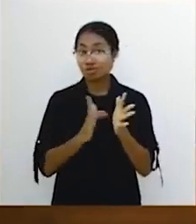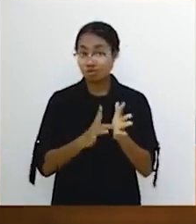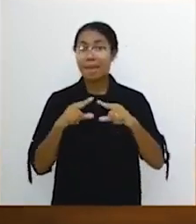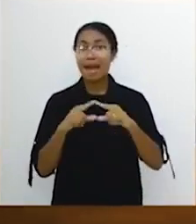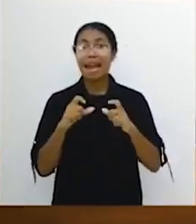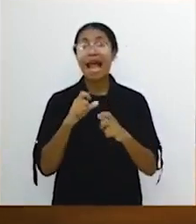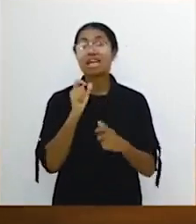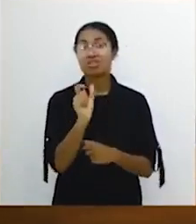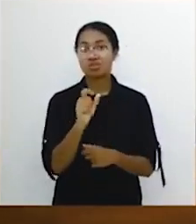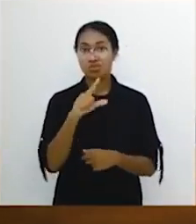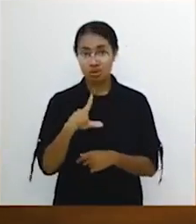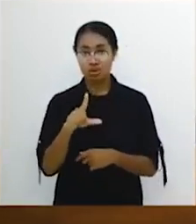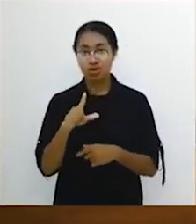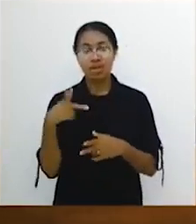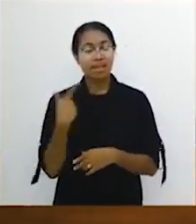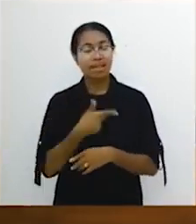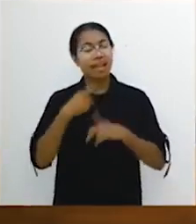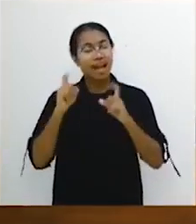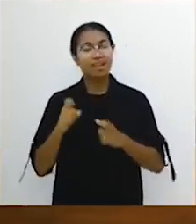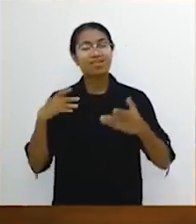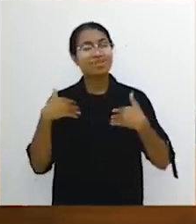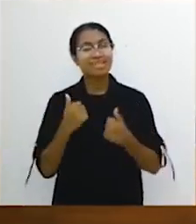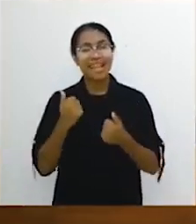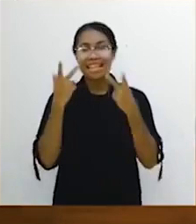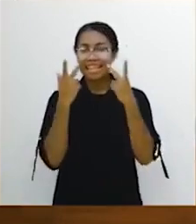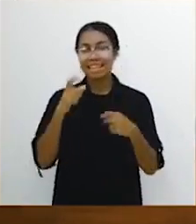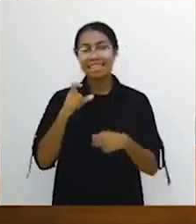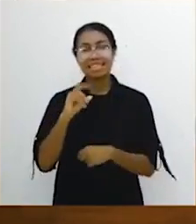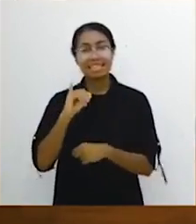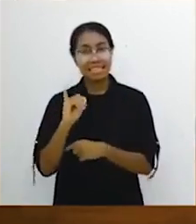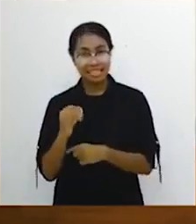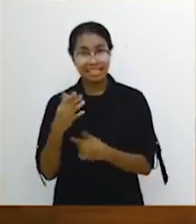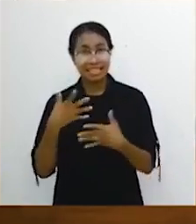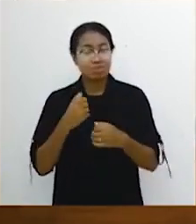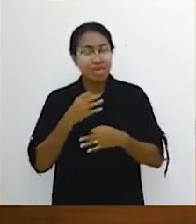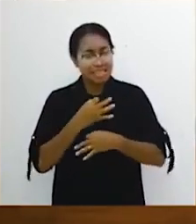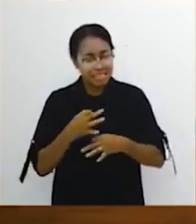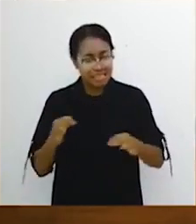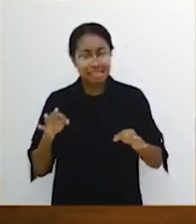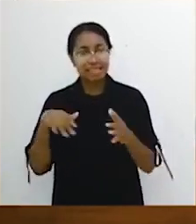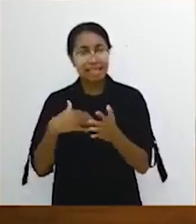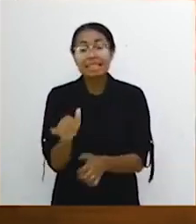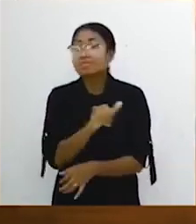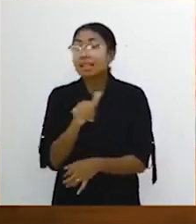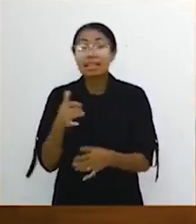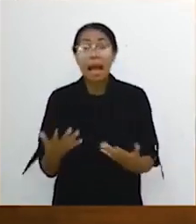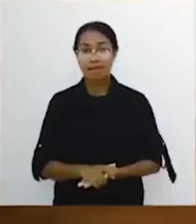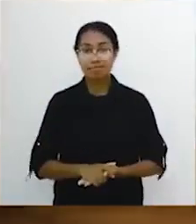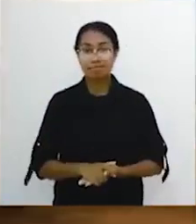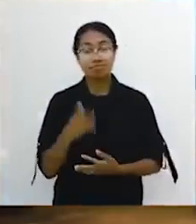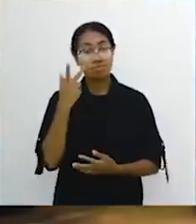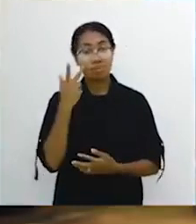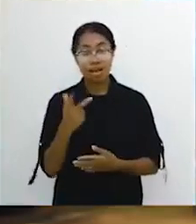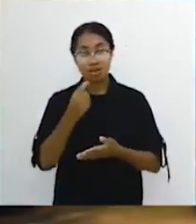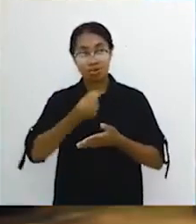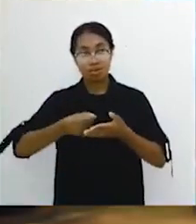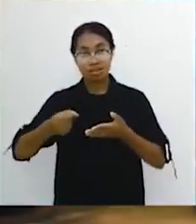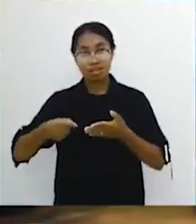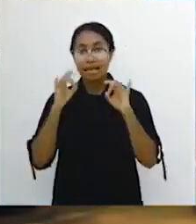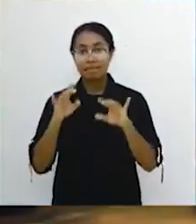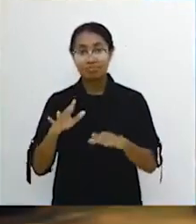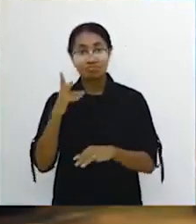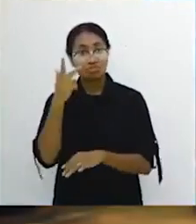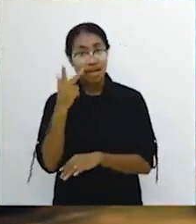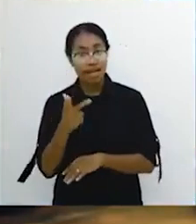para rasul. Kita harusnya bisa melihat ciri kesembuhan ilahi yang sejati. Itu seperti apa? Perhatikan tulisan pendeta Budi